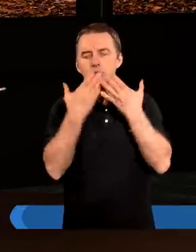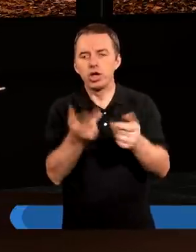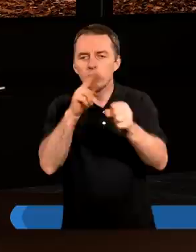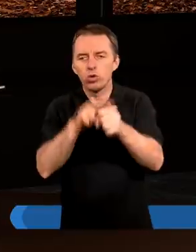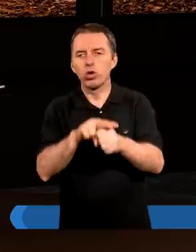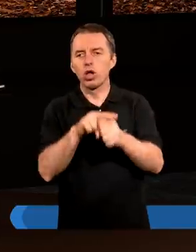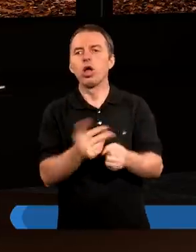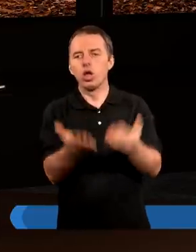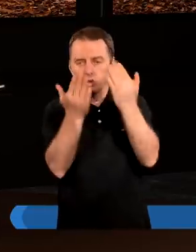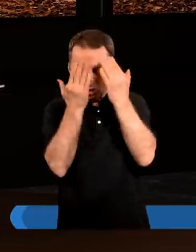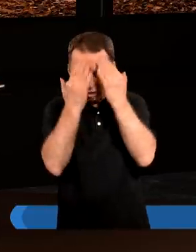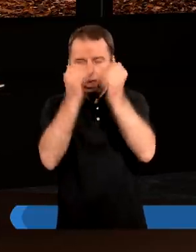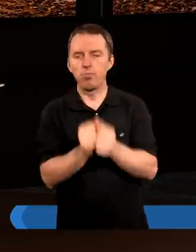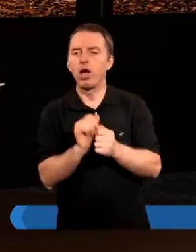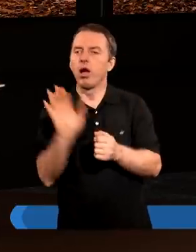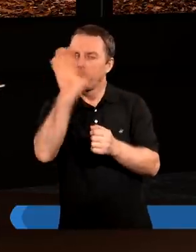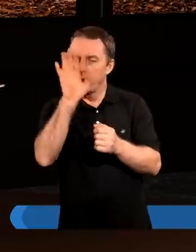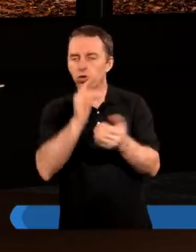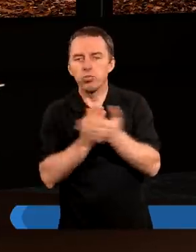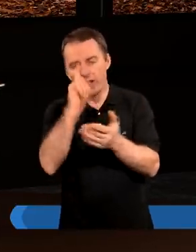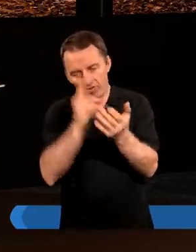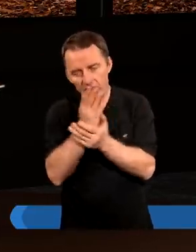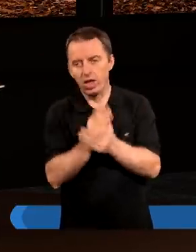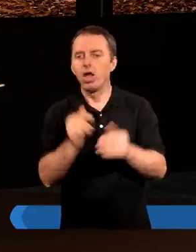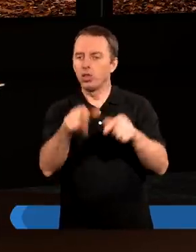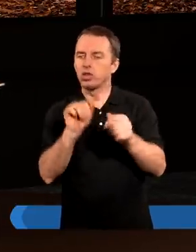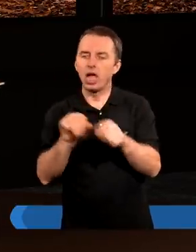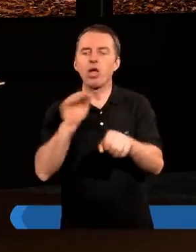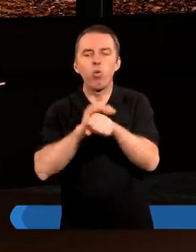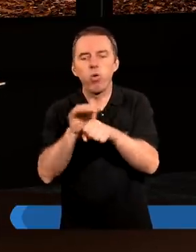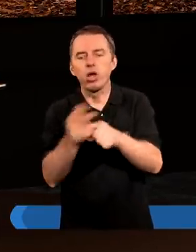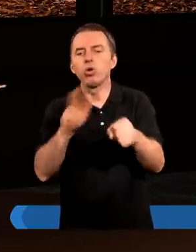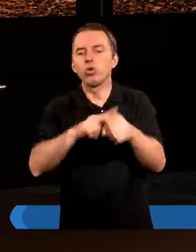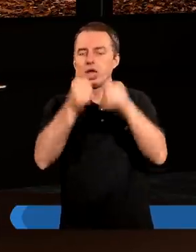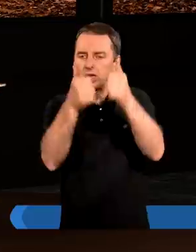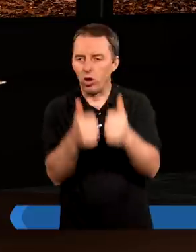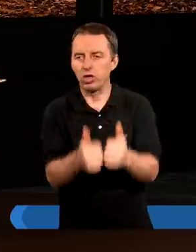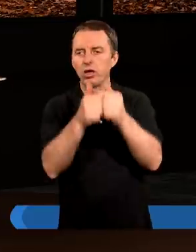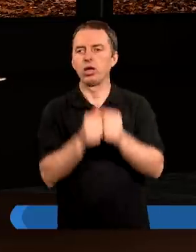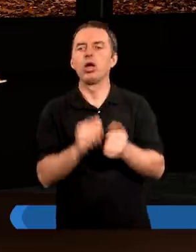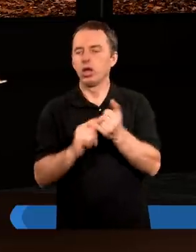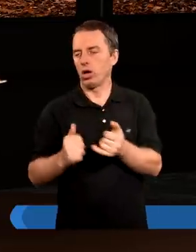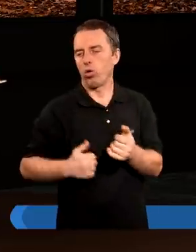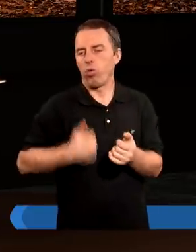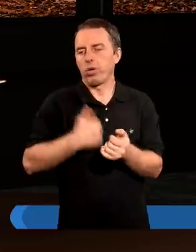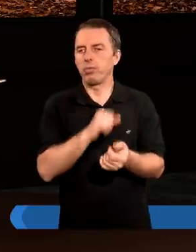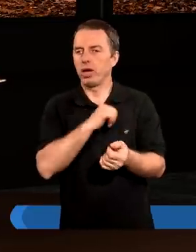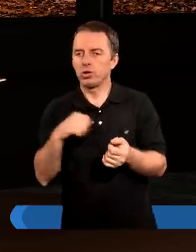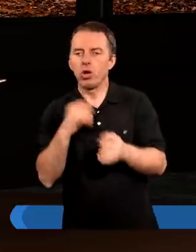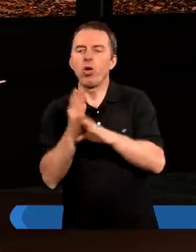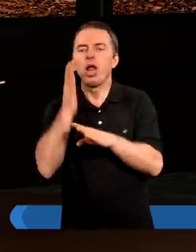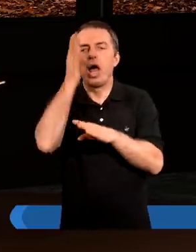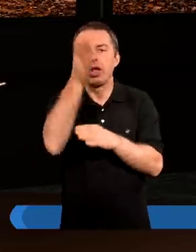któremu też mamy dostęp przez wiarę do tej łaski, w której stoimy i chlubimy się